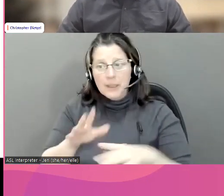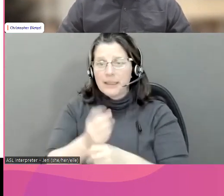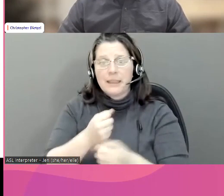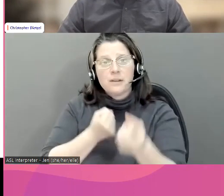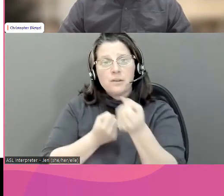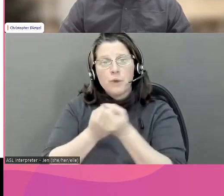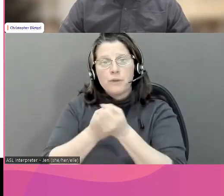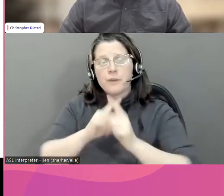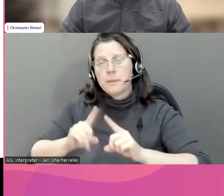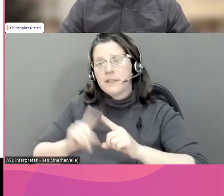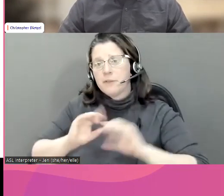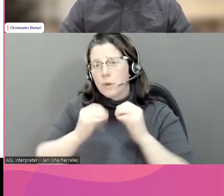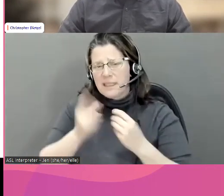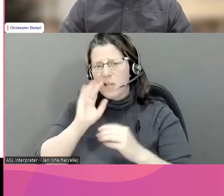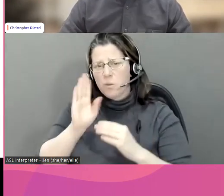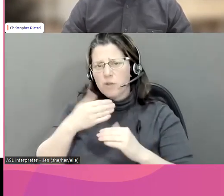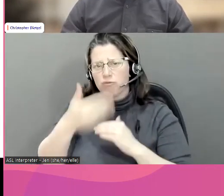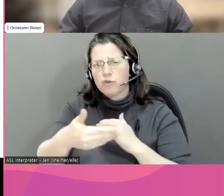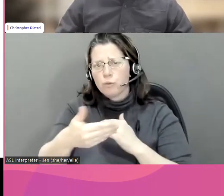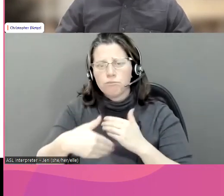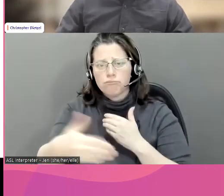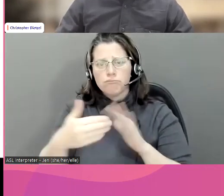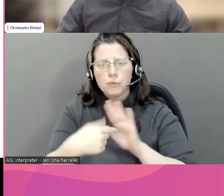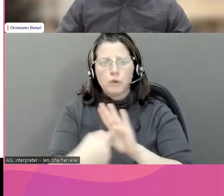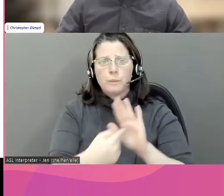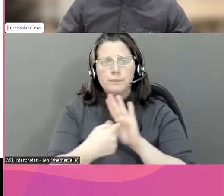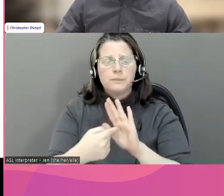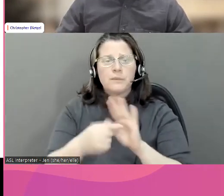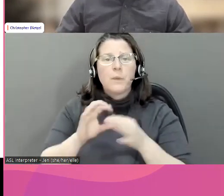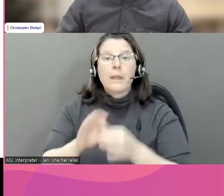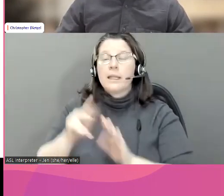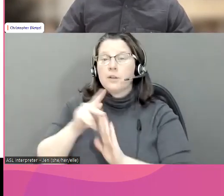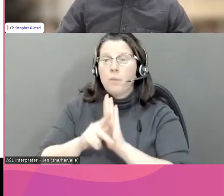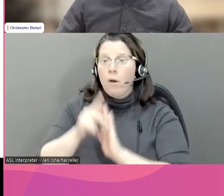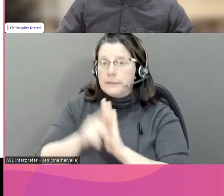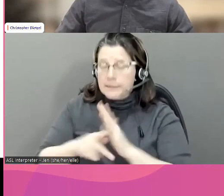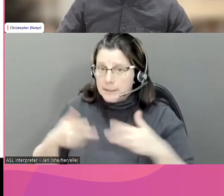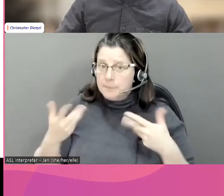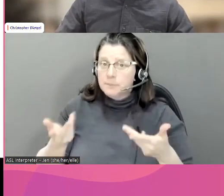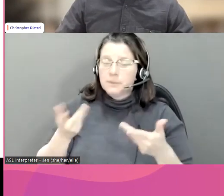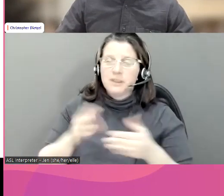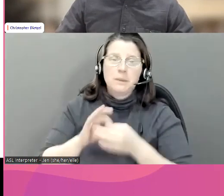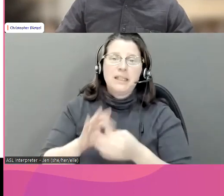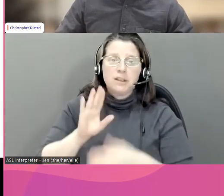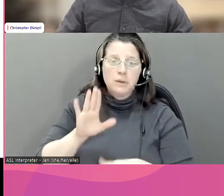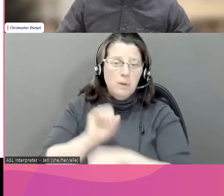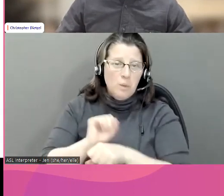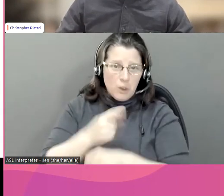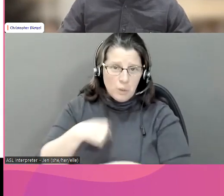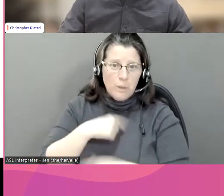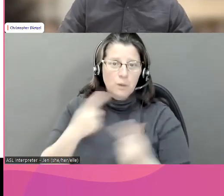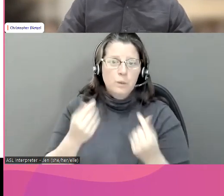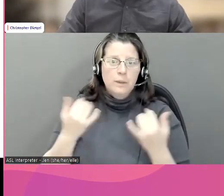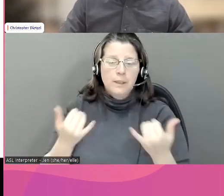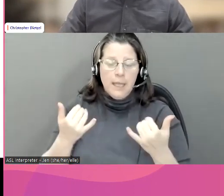Vous pouvez obtenir un soutien provenant d'organismes et je vais vous montrer cela dans les prochaines diapos. En matière d'intervention provenant des politiques,